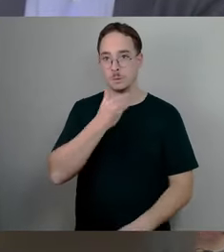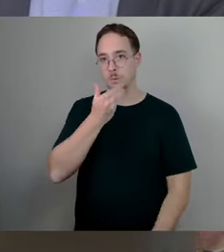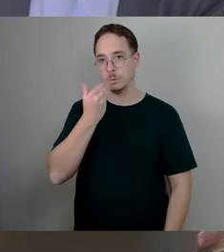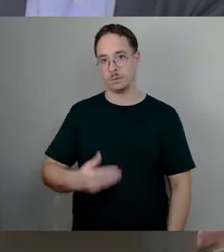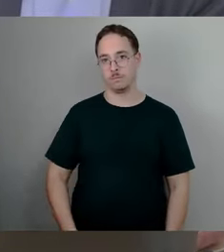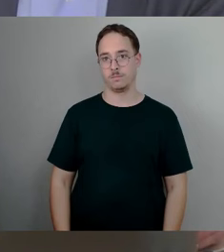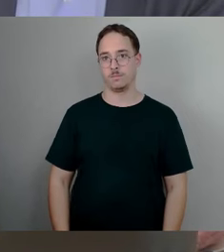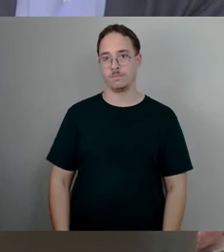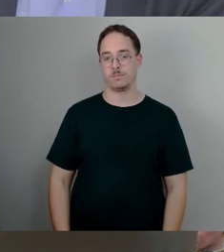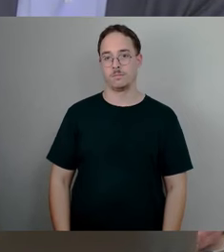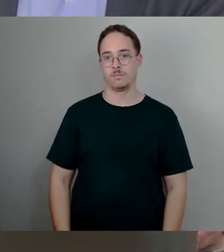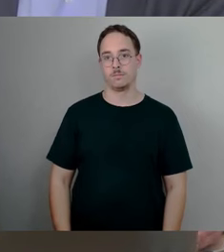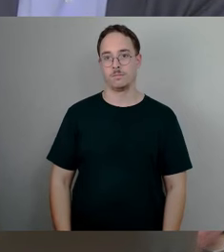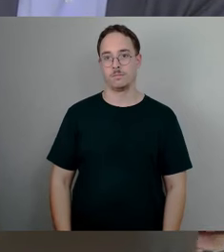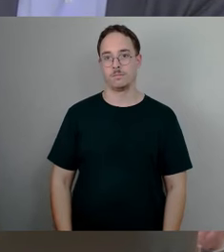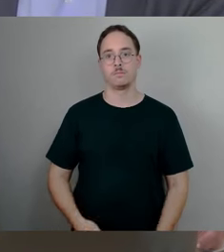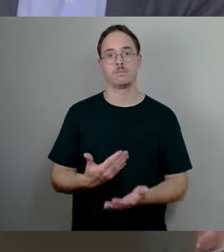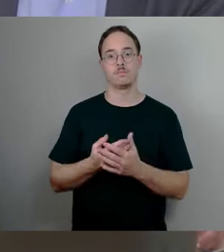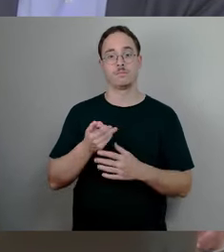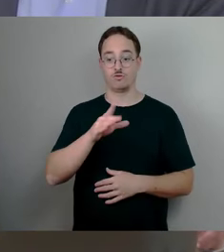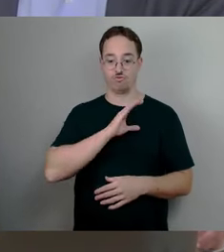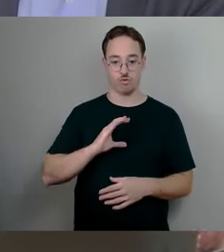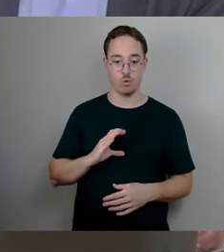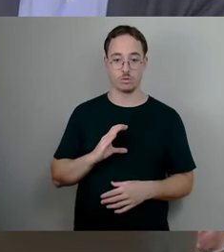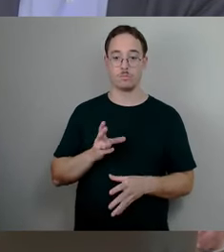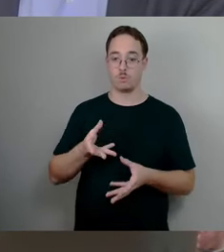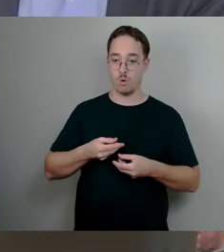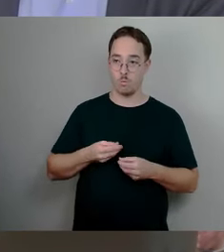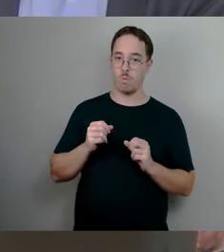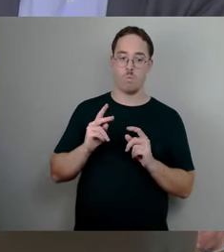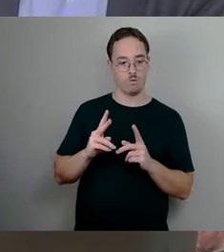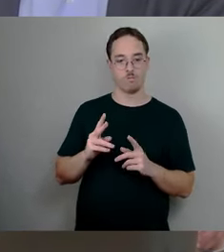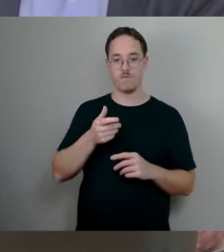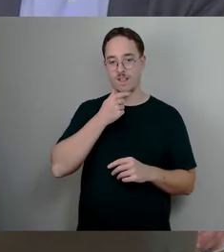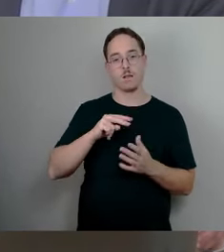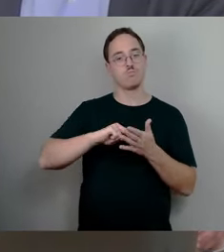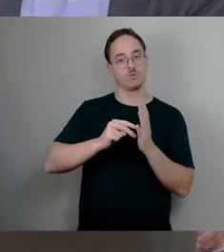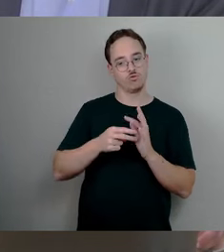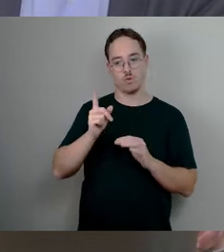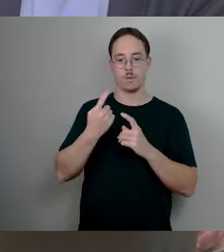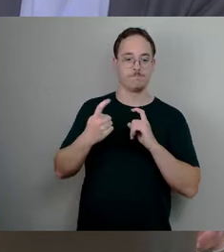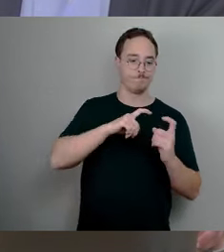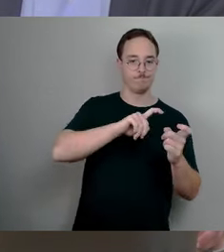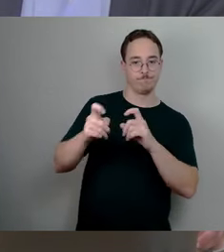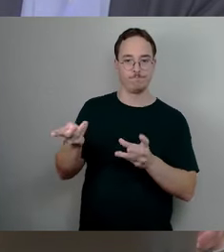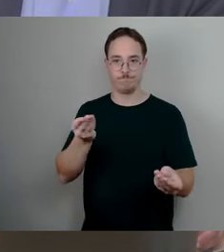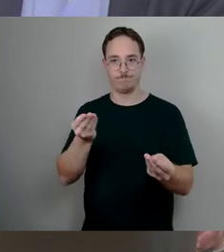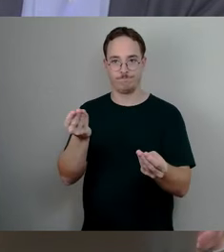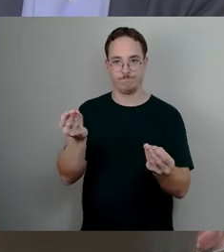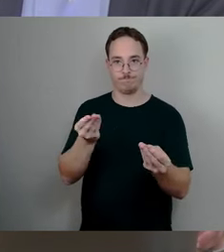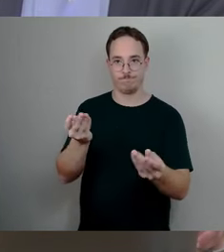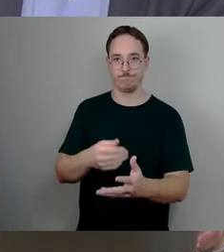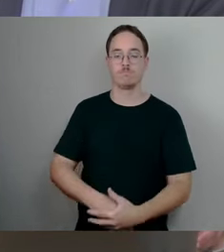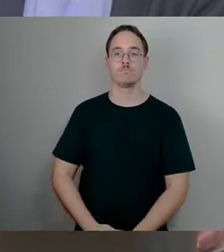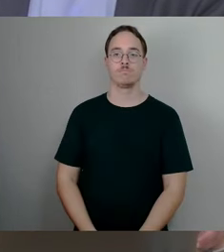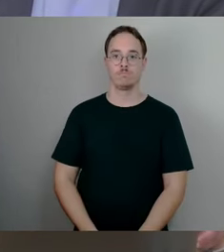werden wir dann auch in dem politischen Prozess diskutieren und debattieren und dann kann natürlich der